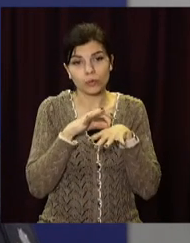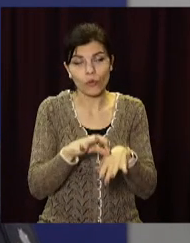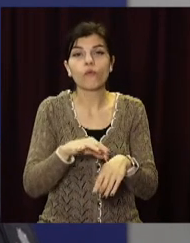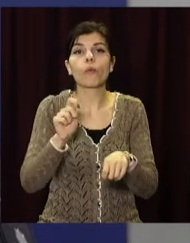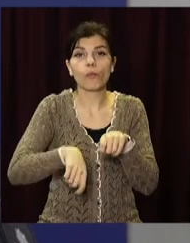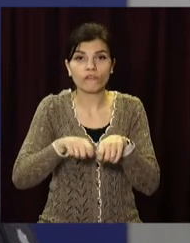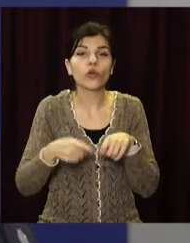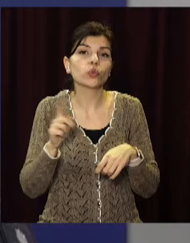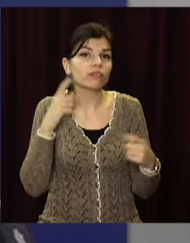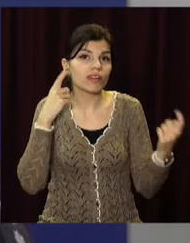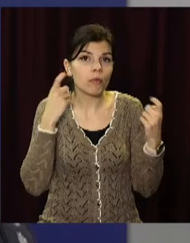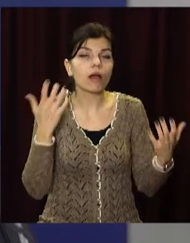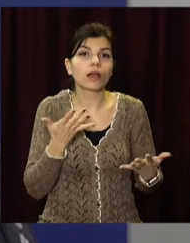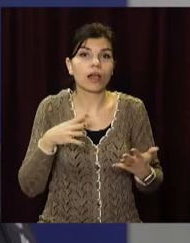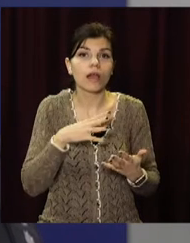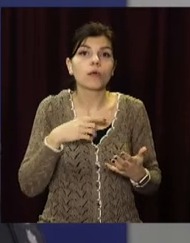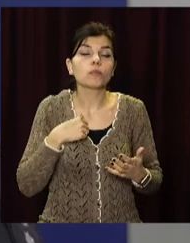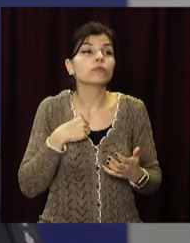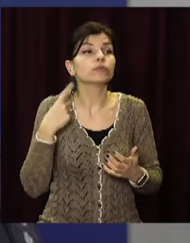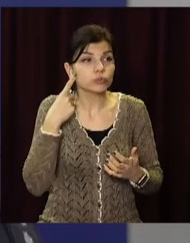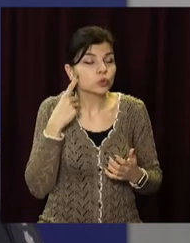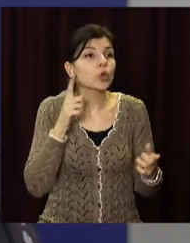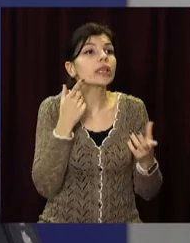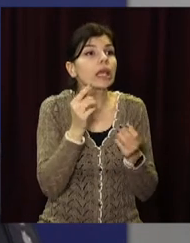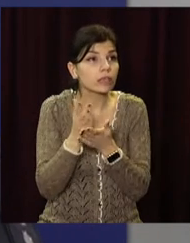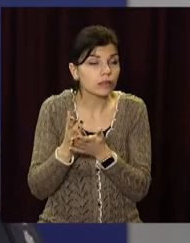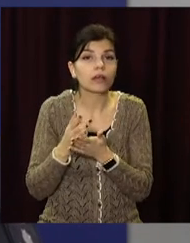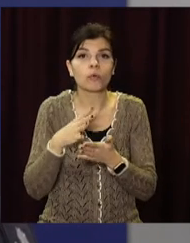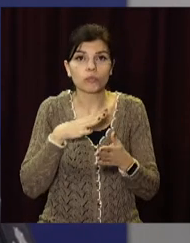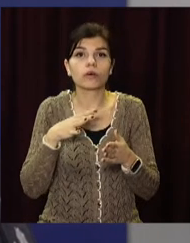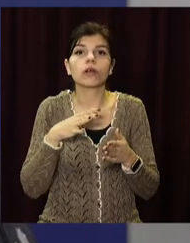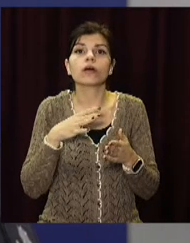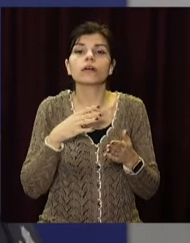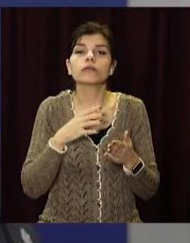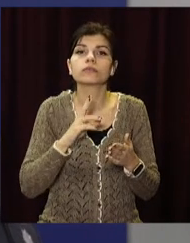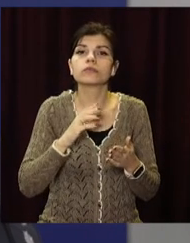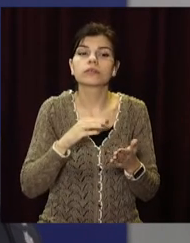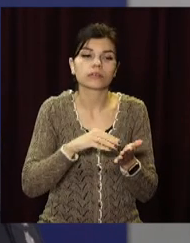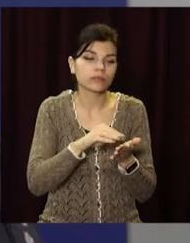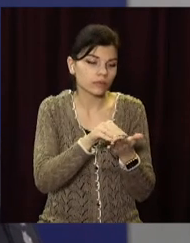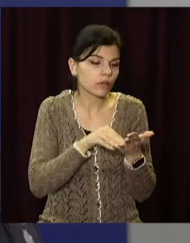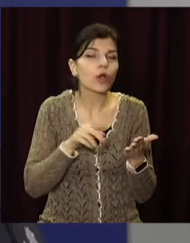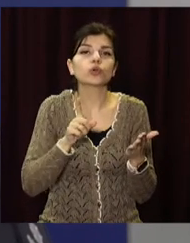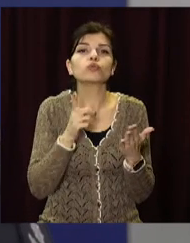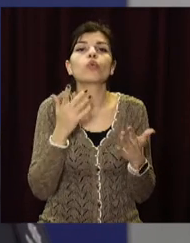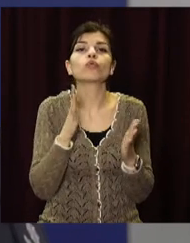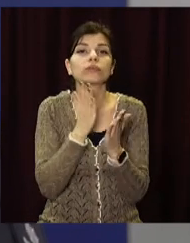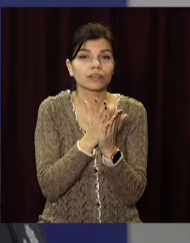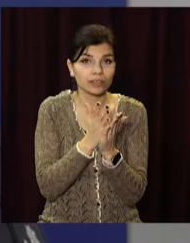перевірку тої інформації, яку ми наопрацювали. Направлено ряд запитів по вже існуючим